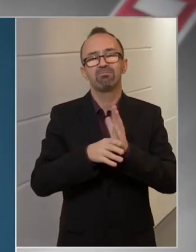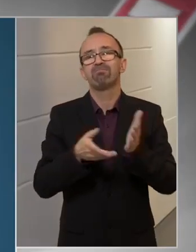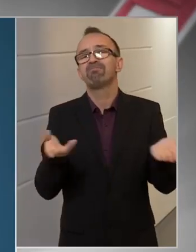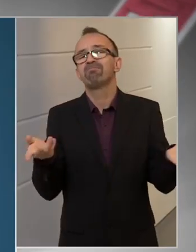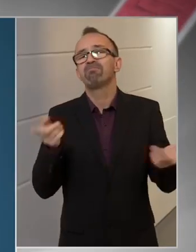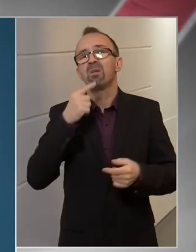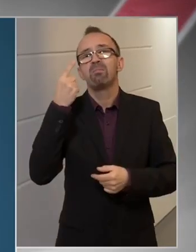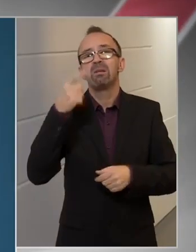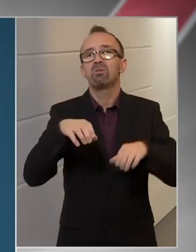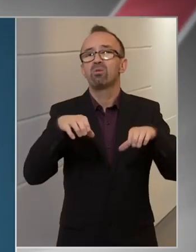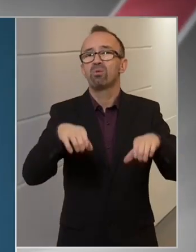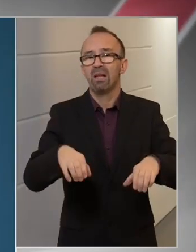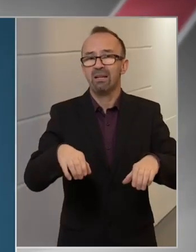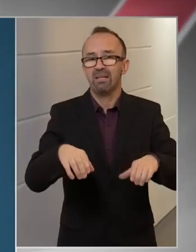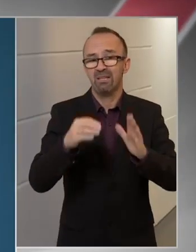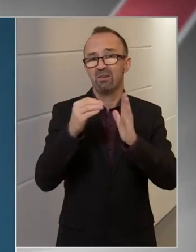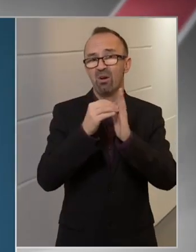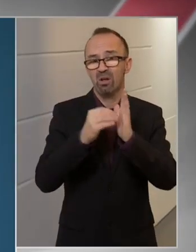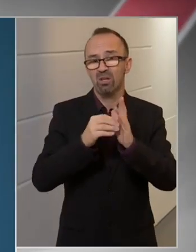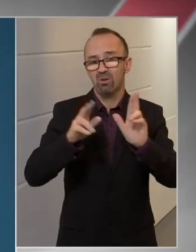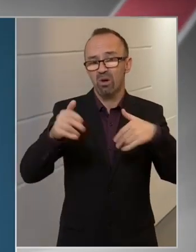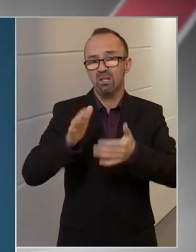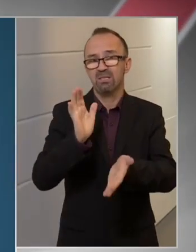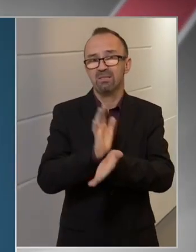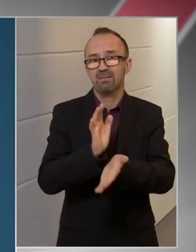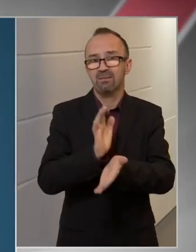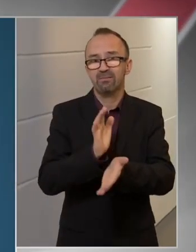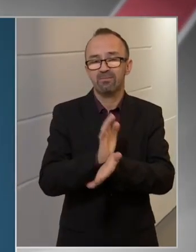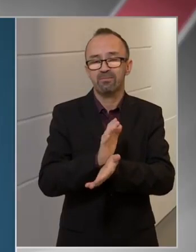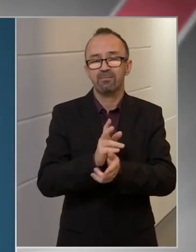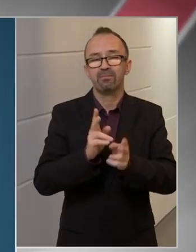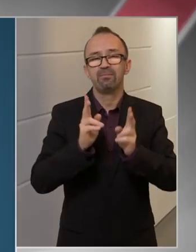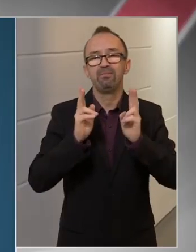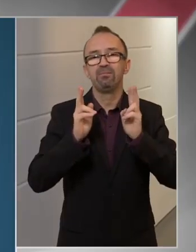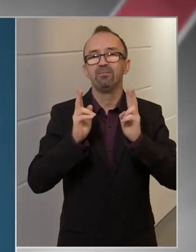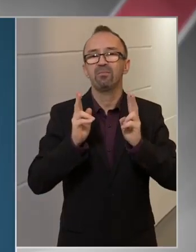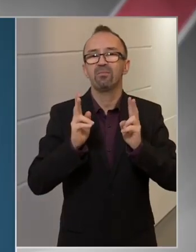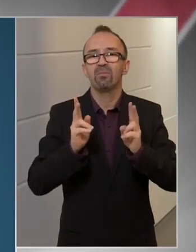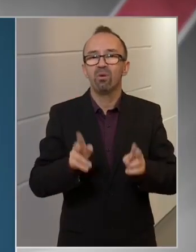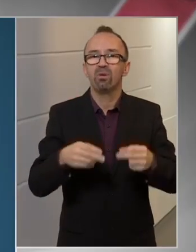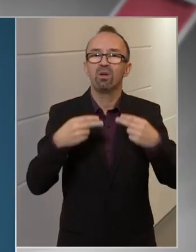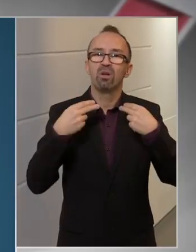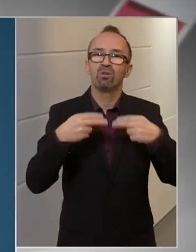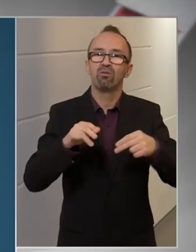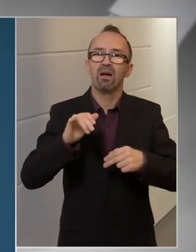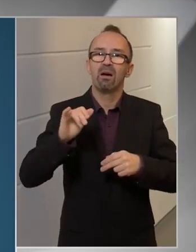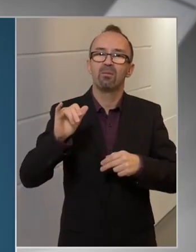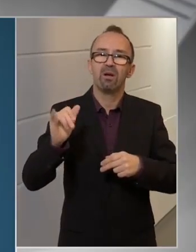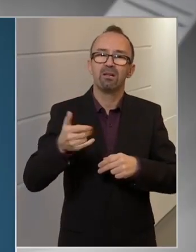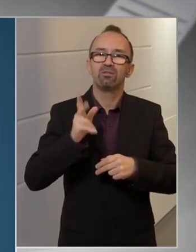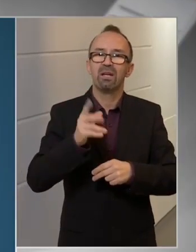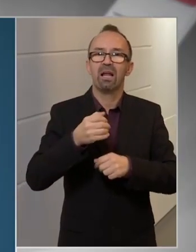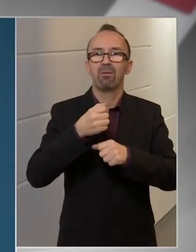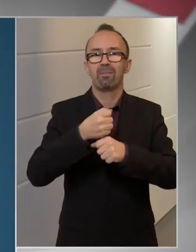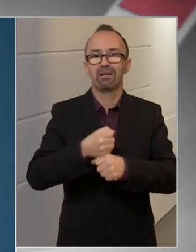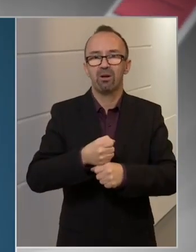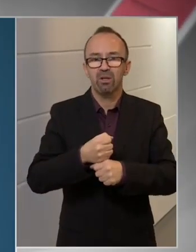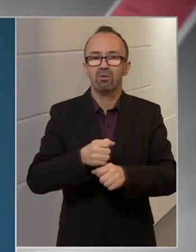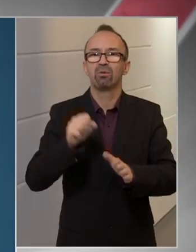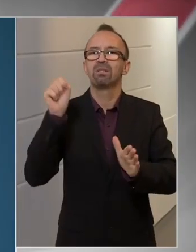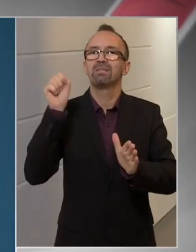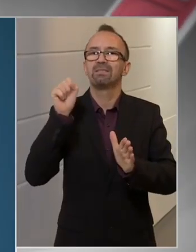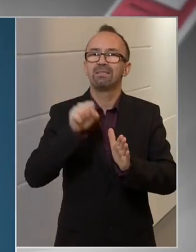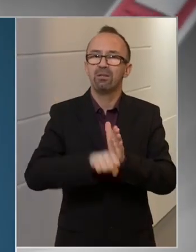tudunk tenni? Ezek az adatok arról tanúskodnak, hogy továbbra is be kell tartanunk